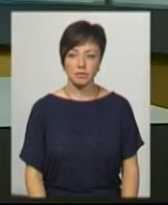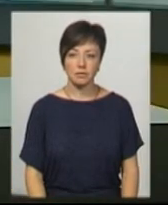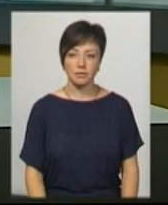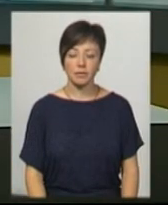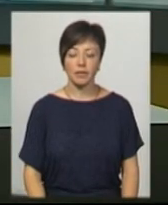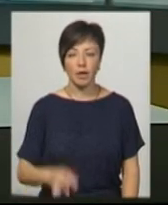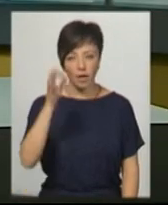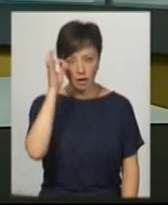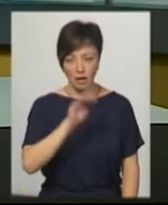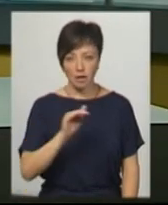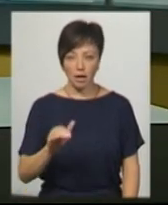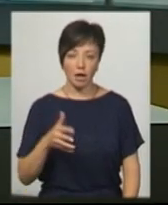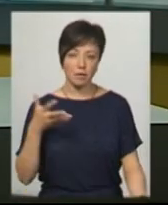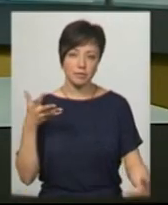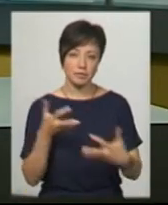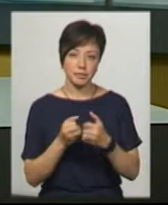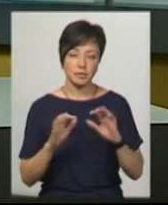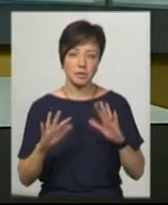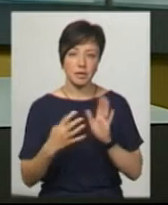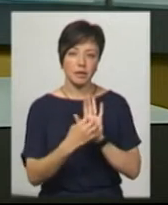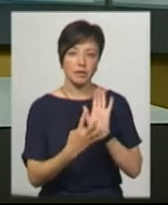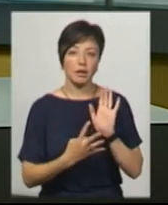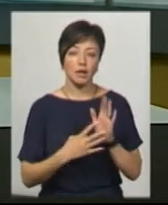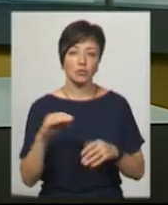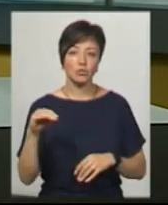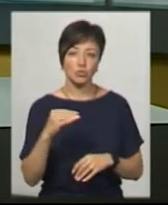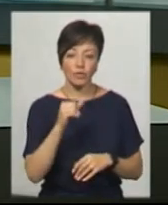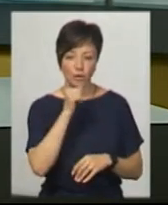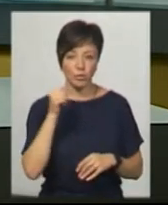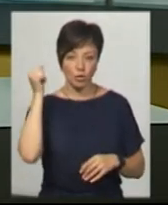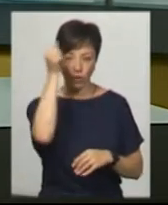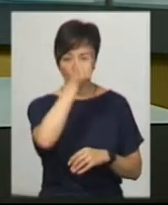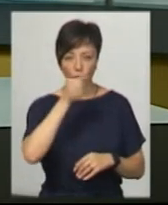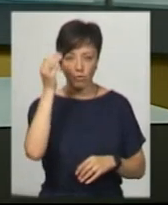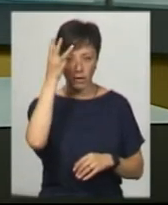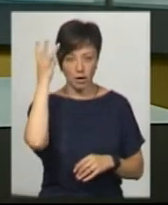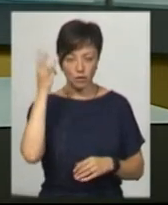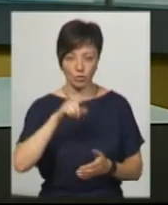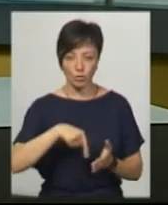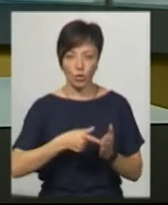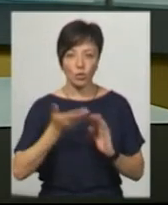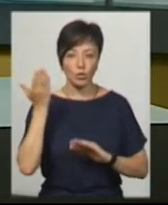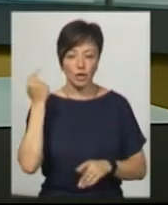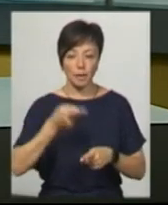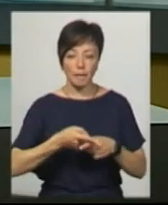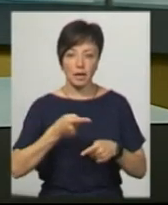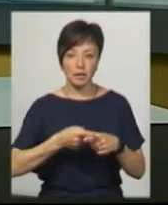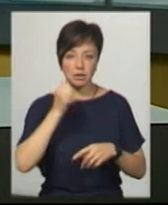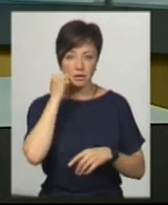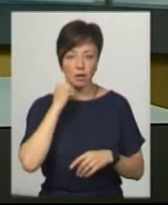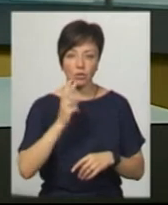Нагадаю, дорожньо-транспортна пригода сталася 19 жовтня минулого року в обласному центрі. Тоді на перехресті